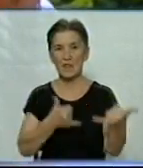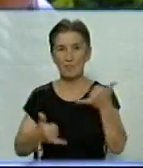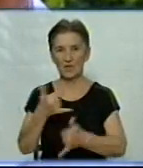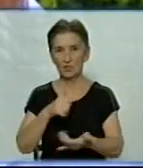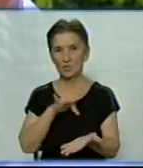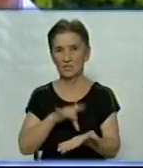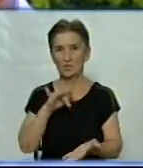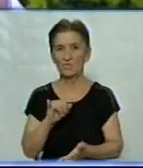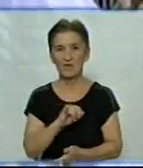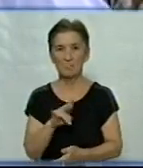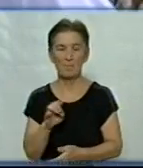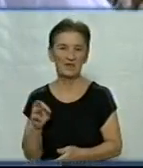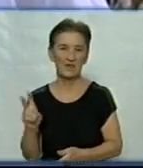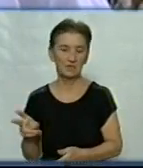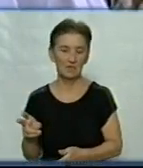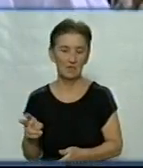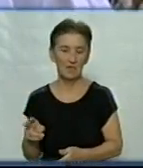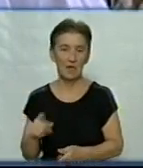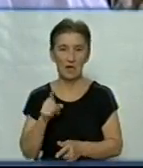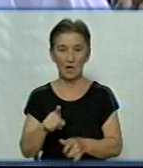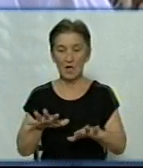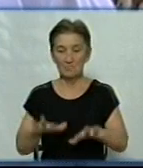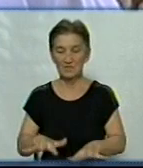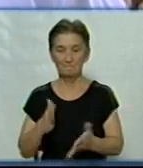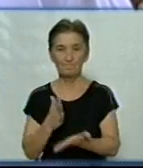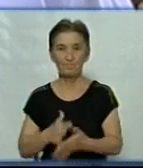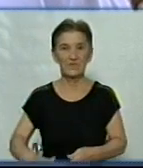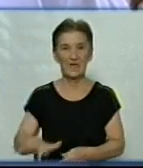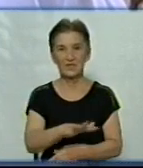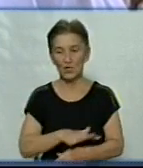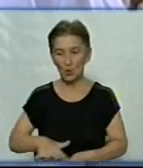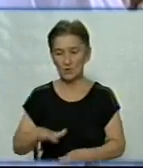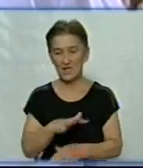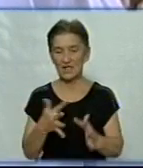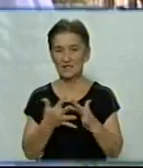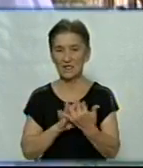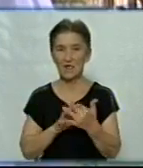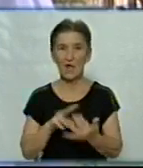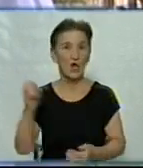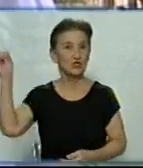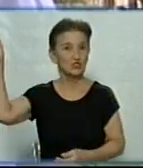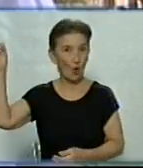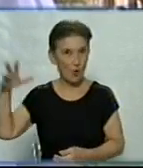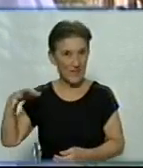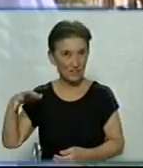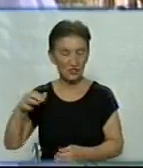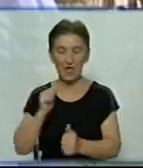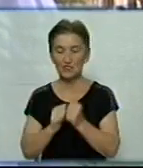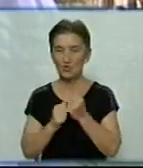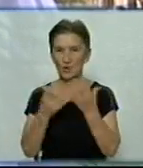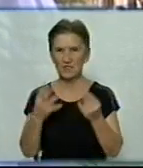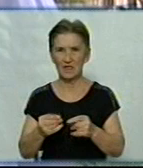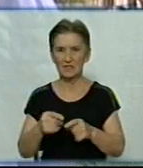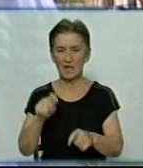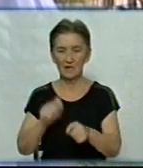центру Іван Бабірад. Точка облаштована на території селища Сонячне. Щоденно проводяться виміри